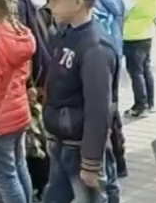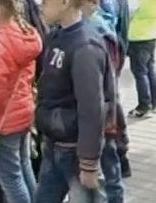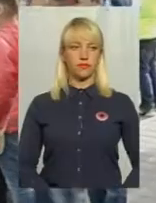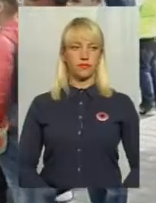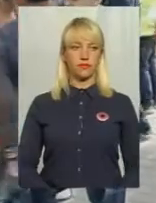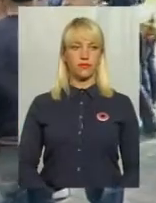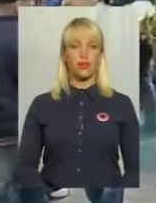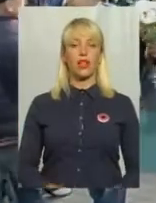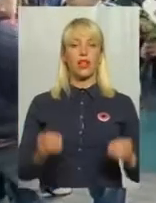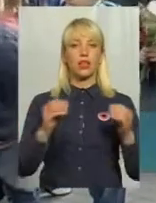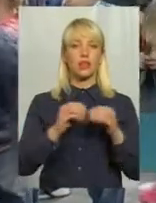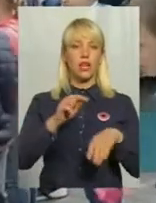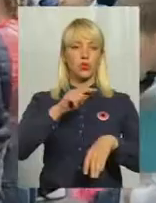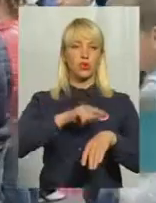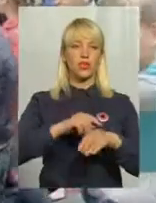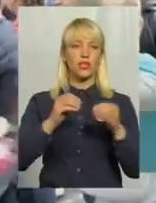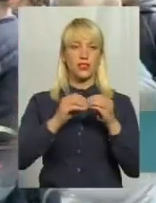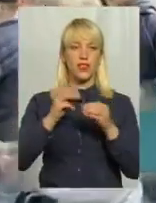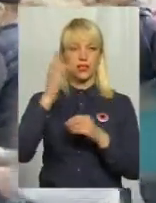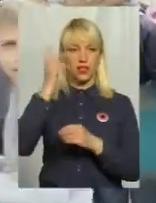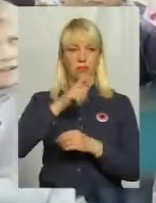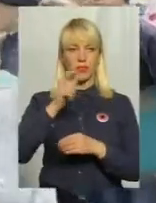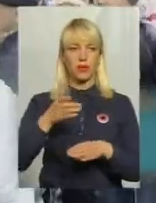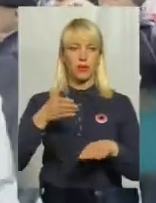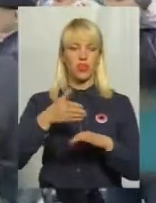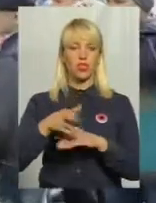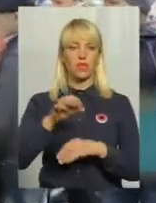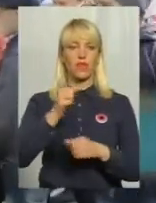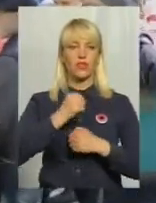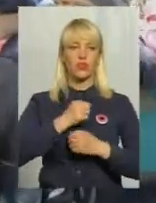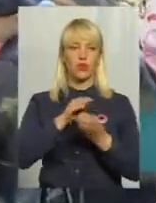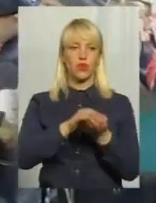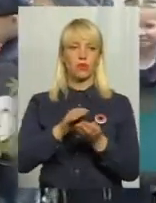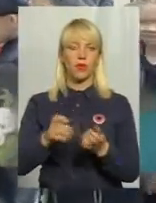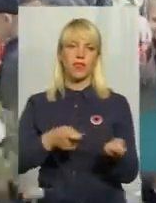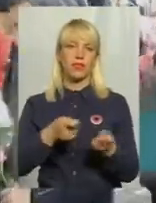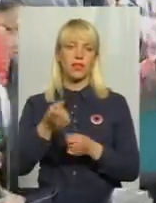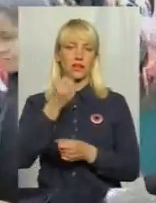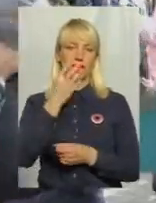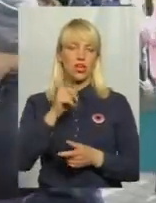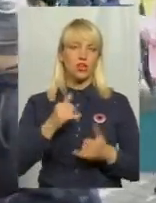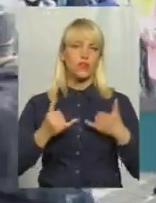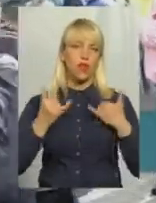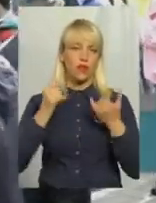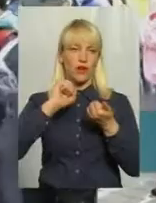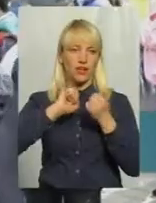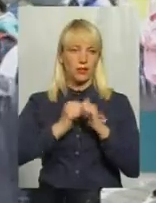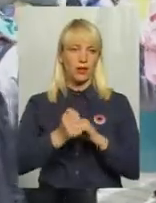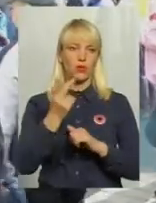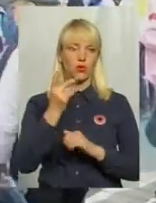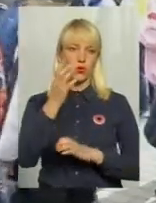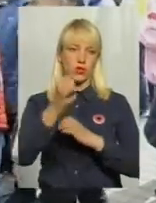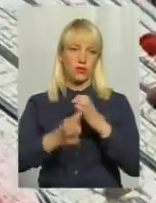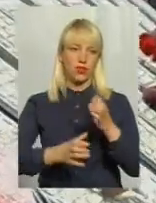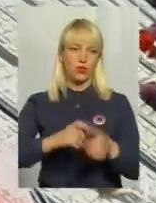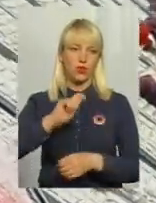О 10-й годині десятки хмельничан прийшли до військового кладовища. Принесли квіти, щоб вшанувати пам'ять жертв Другої світової